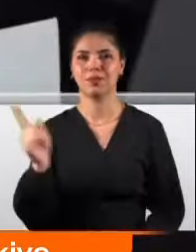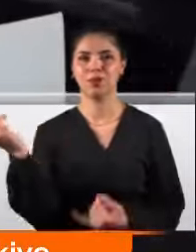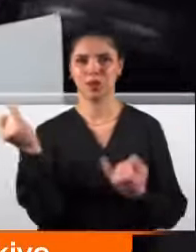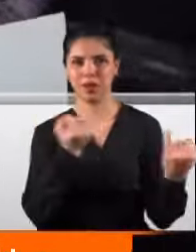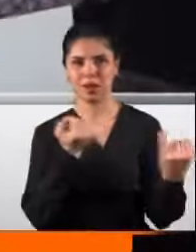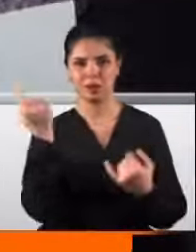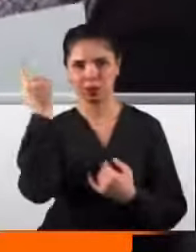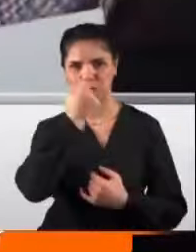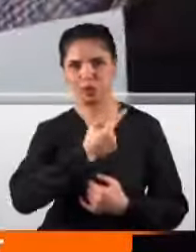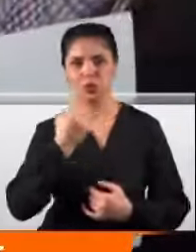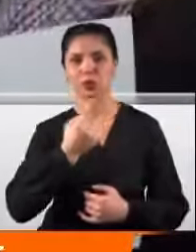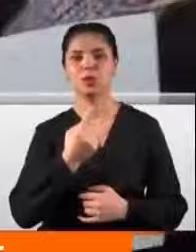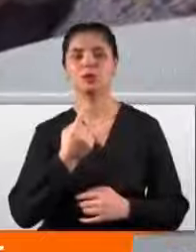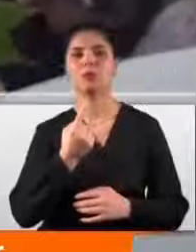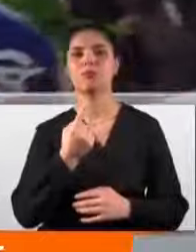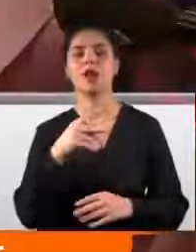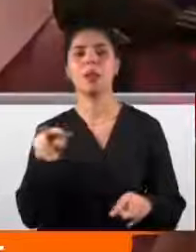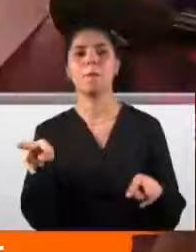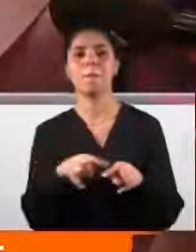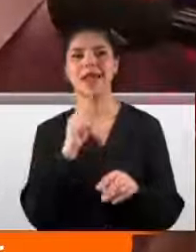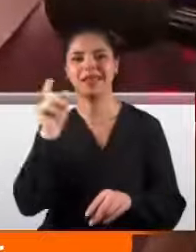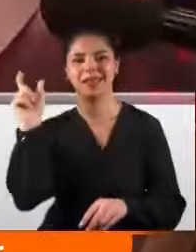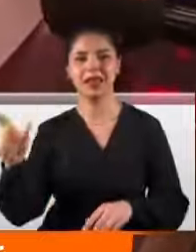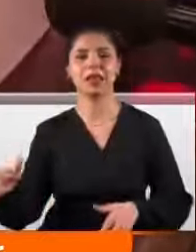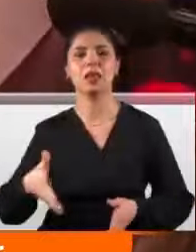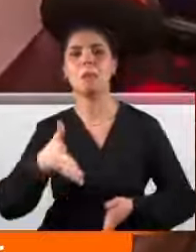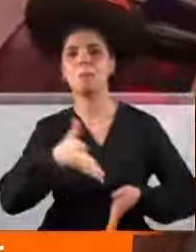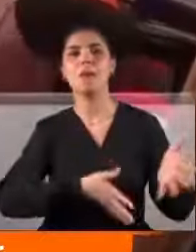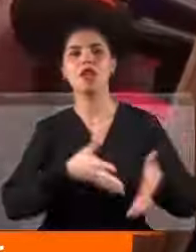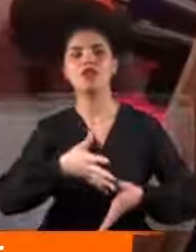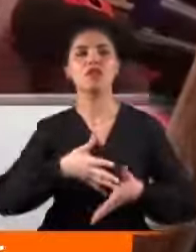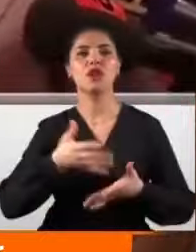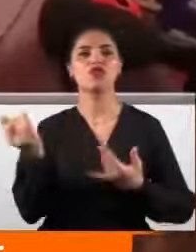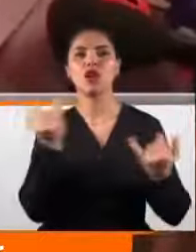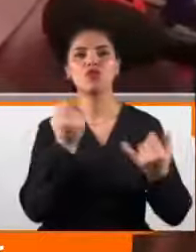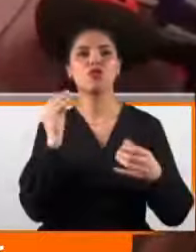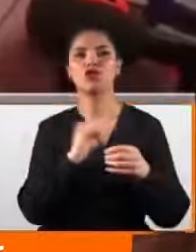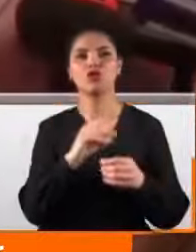Akşener'in pazar ziyaretine de damgasını vurdu. Mansur Bey 2014'te niye kazanamazdı?